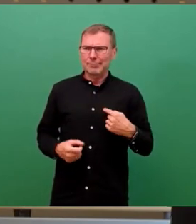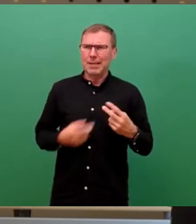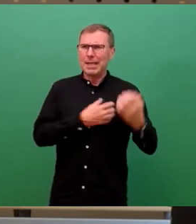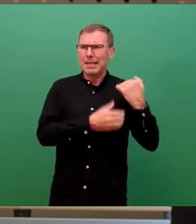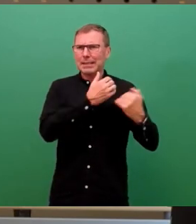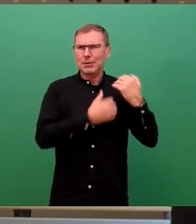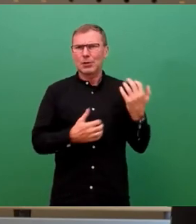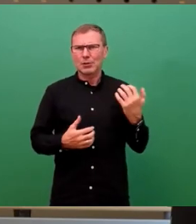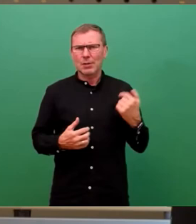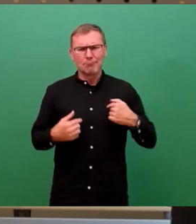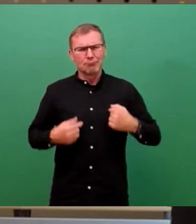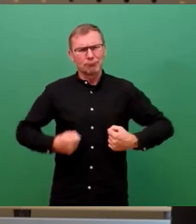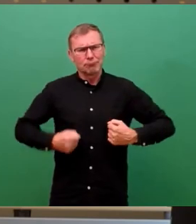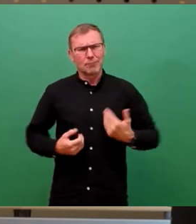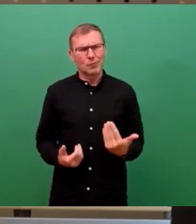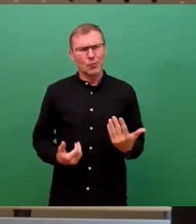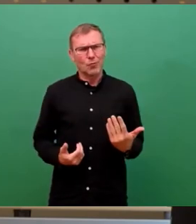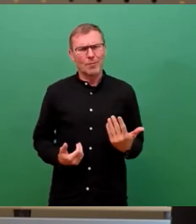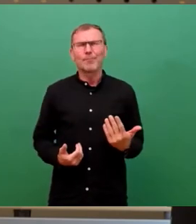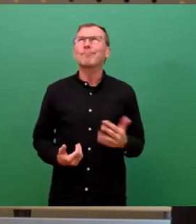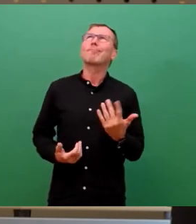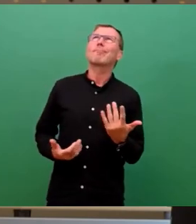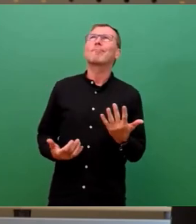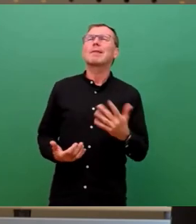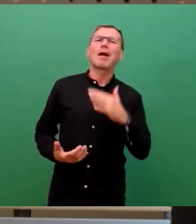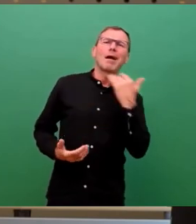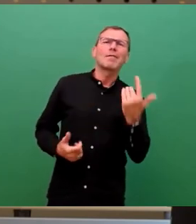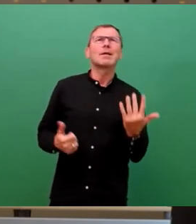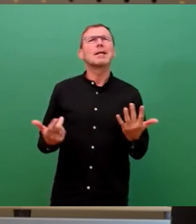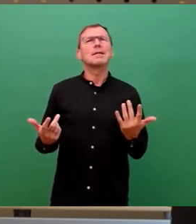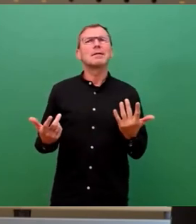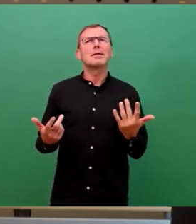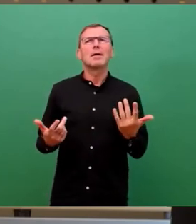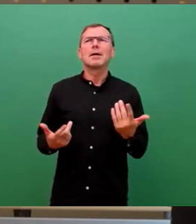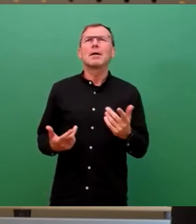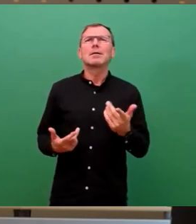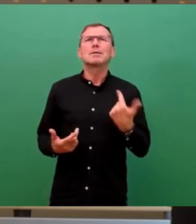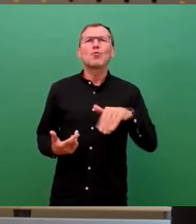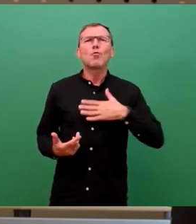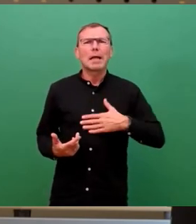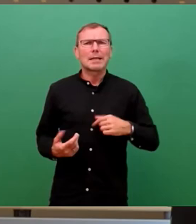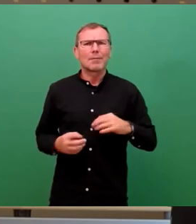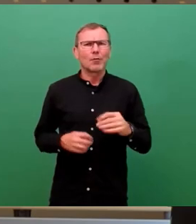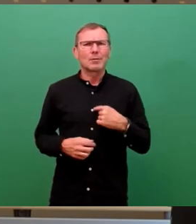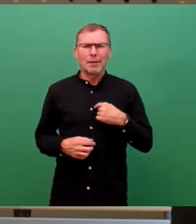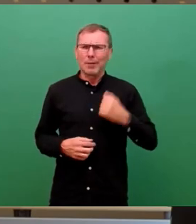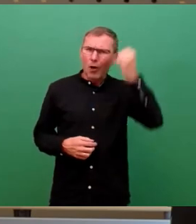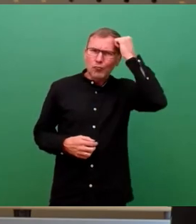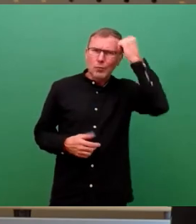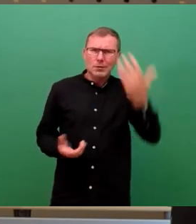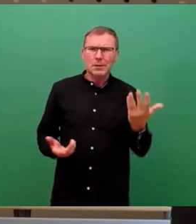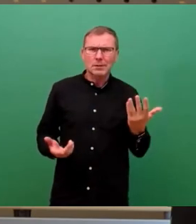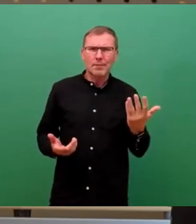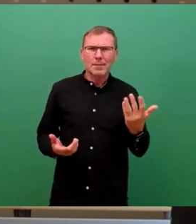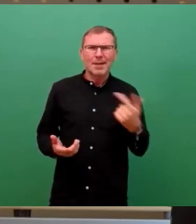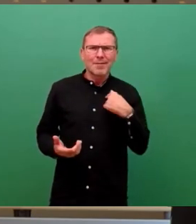schon ganz viel, wie soll ich sagen, ganz viel Unangenehmes eingebracht hat, nicht nur uns, sondern auch anderen auf dieser Welt, wenn wir